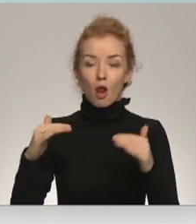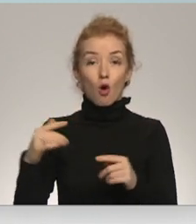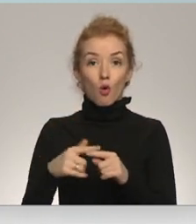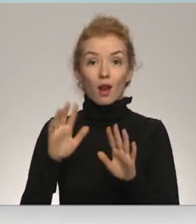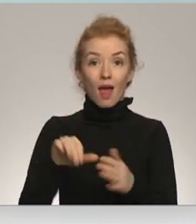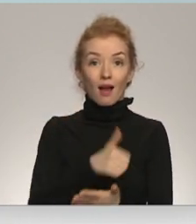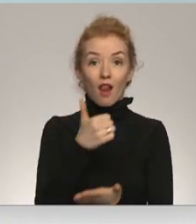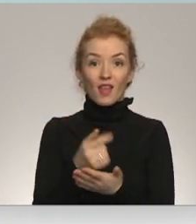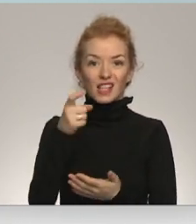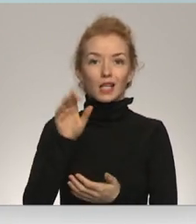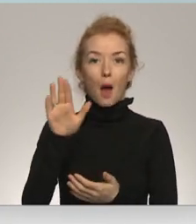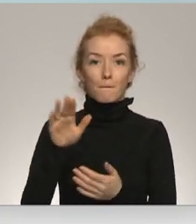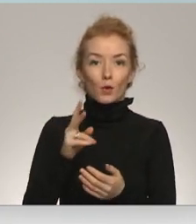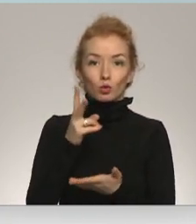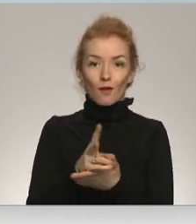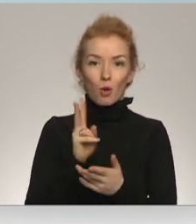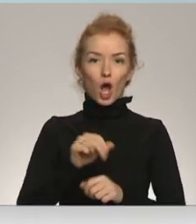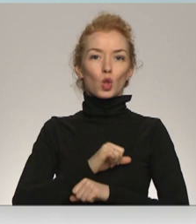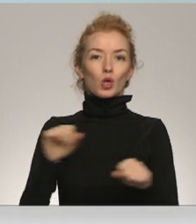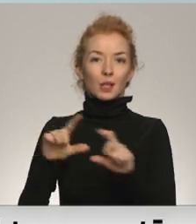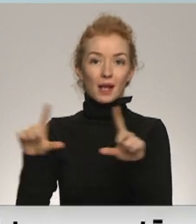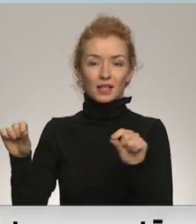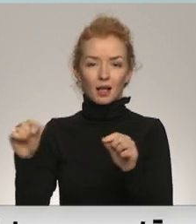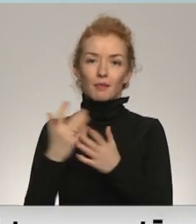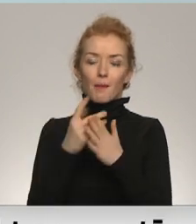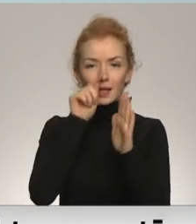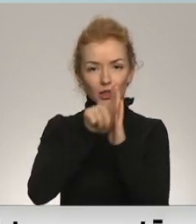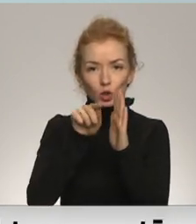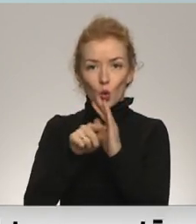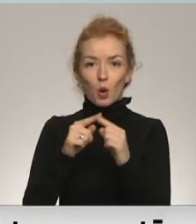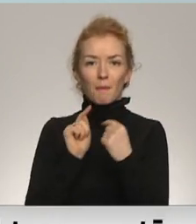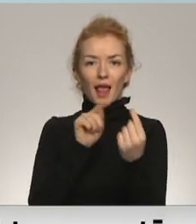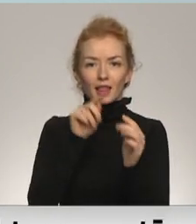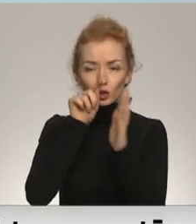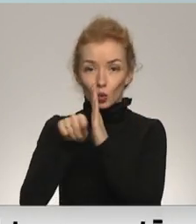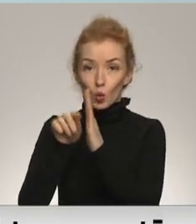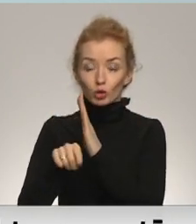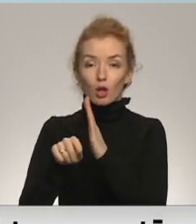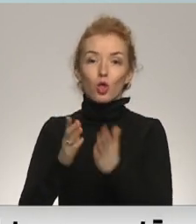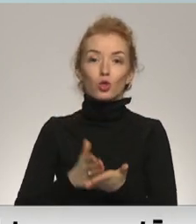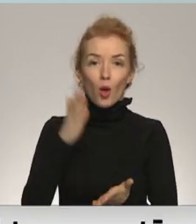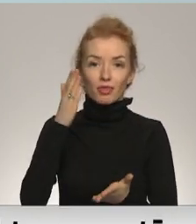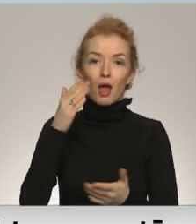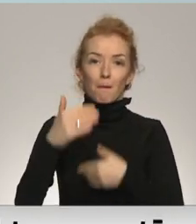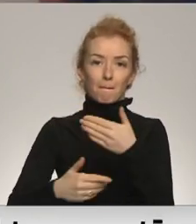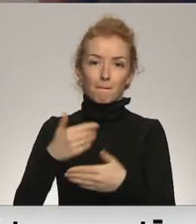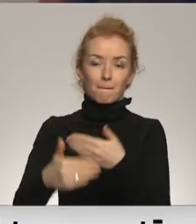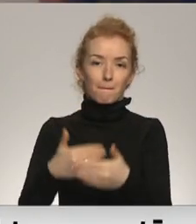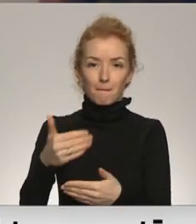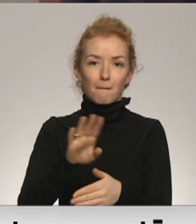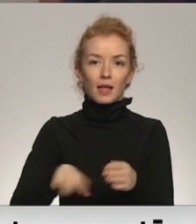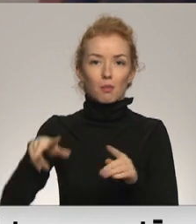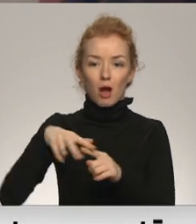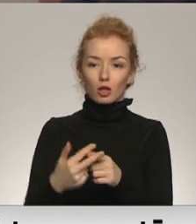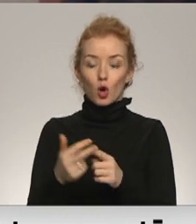uzdevumi, kā valsts drošības iestādei – izlūkošanā un pretuzlūkošanā. Varētu notikt netraucēti un bez pārtraukumiem. 30